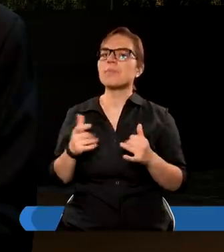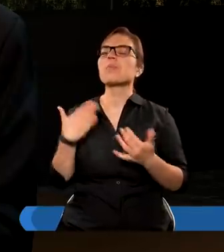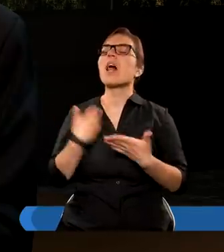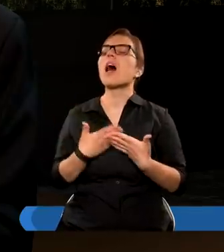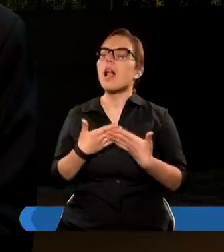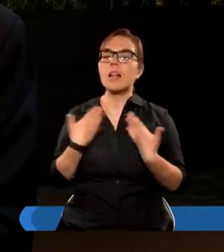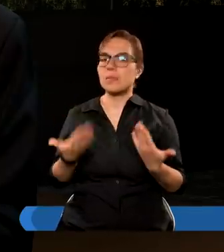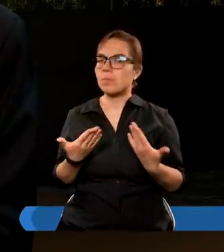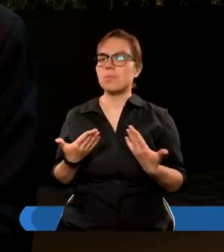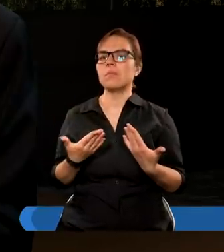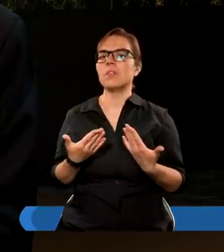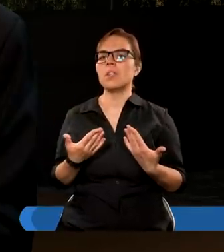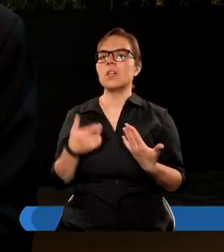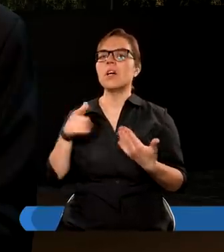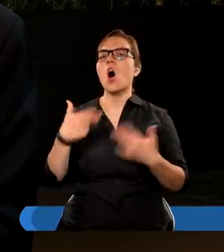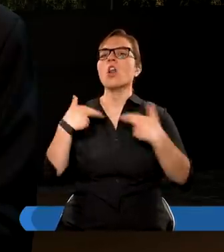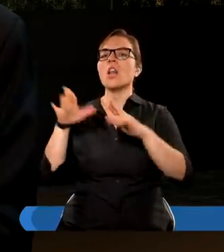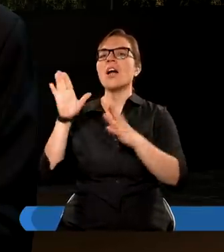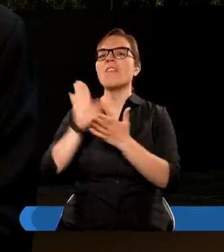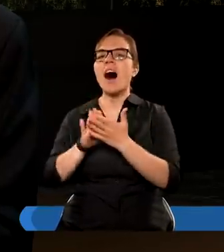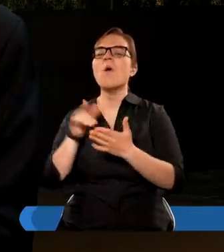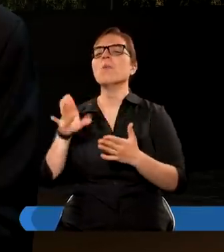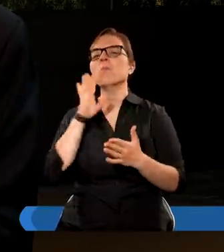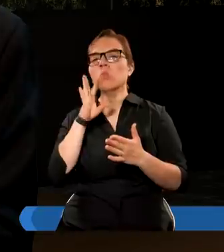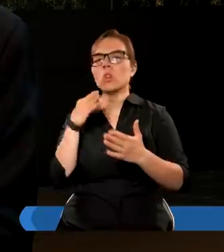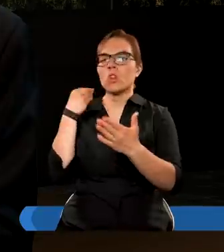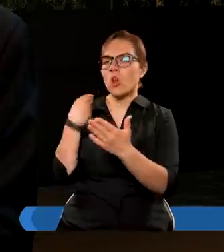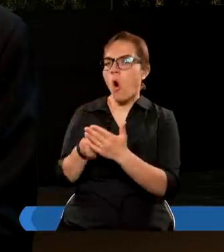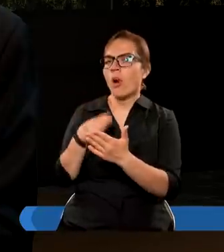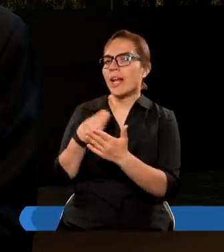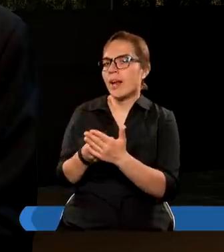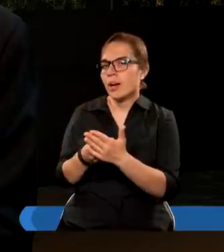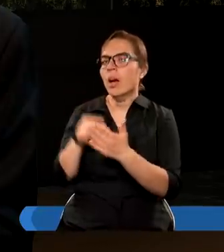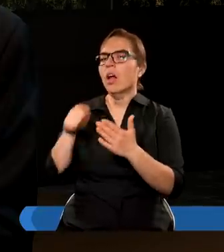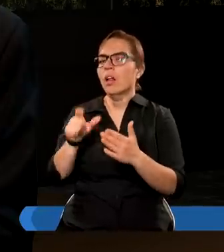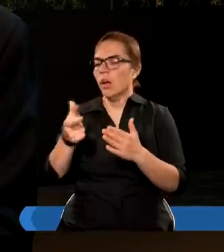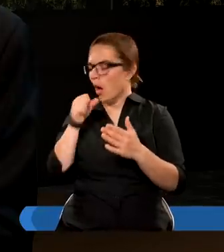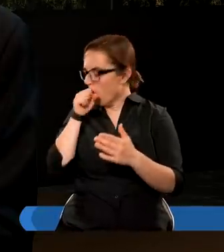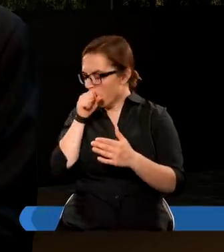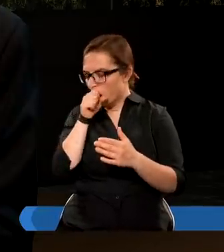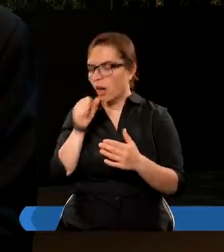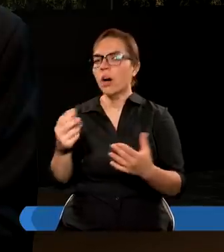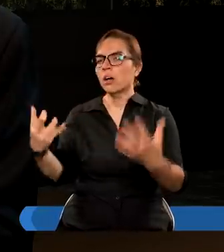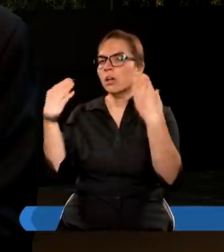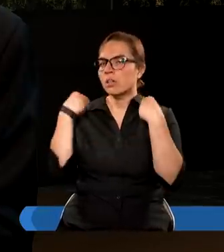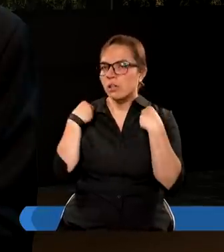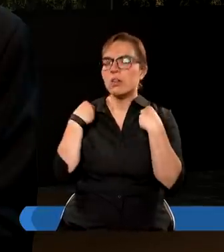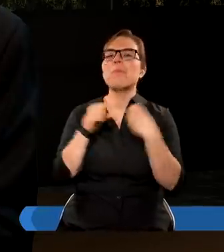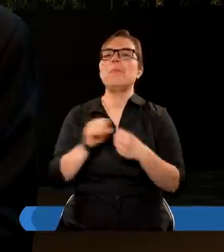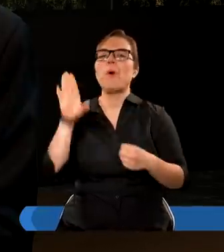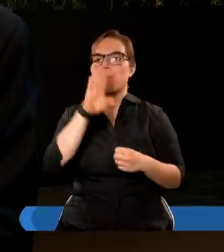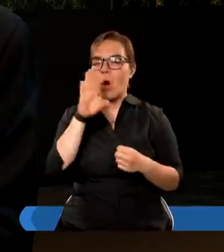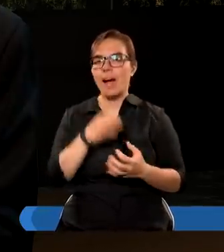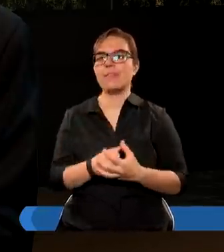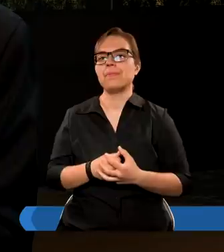Dlatego, że oddanie komuś chwały to jest docenienie tego, co otrzymujemy od tamtej osoby w sposób szczególny.